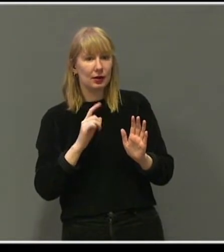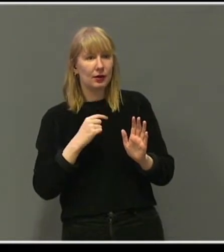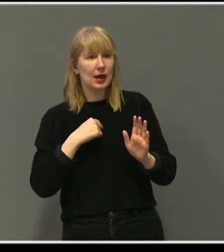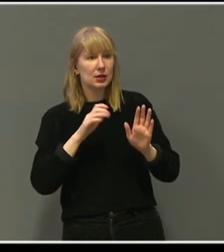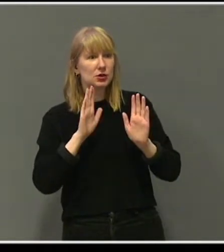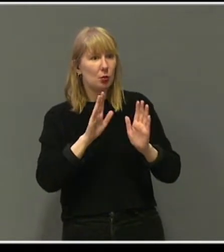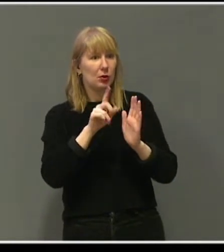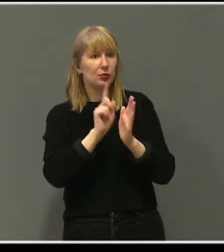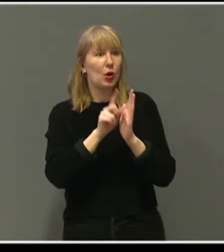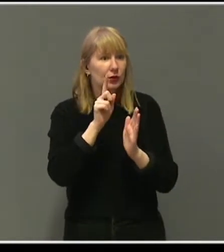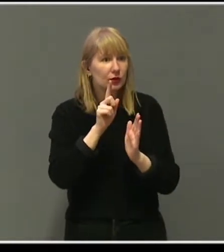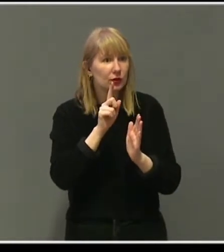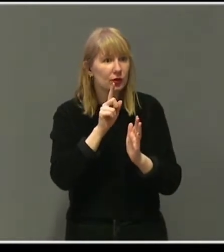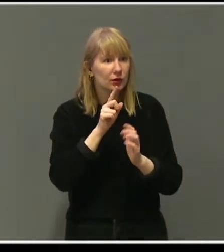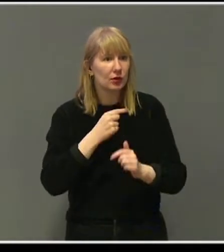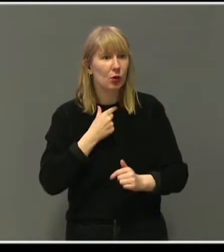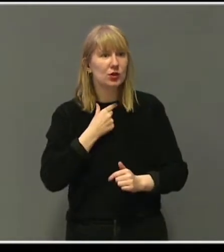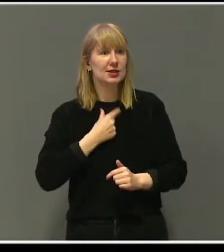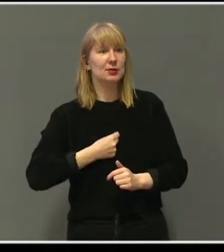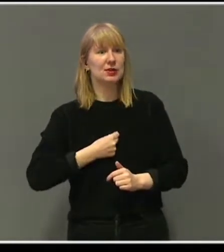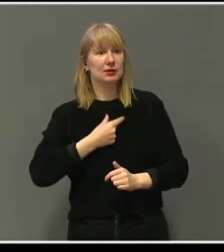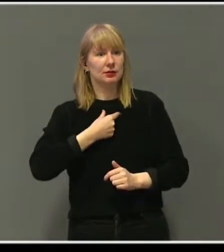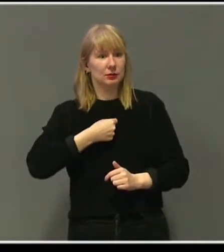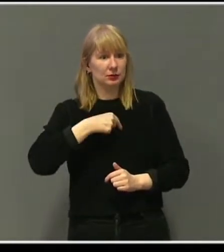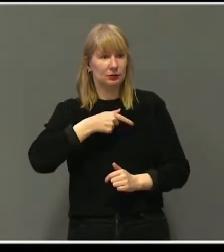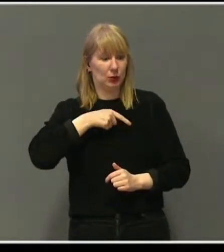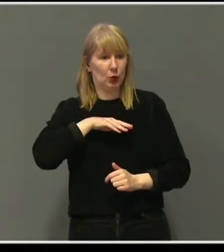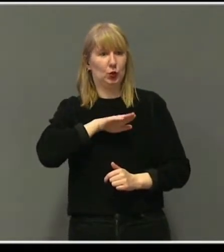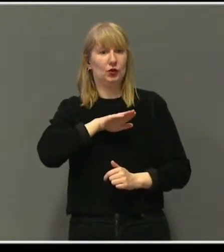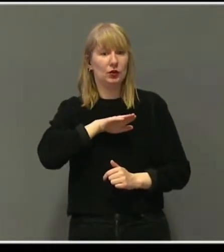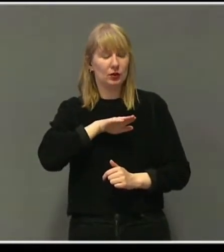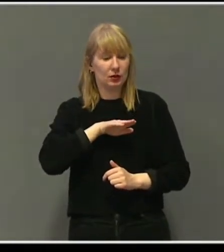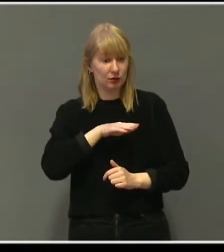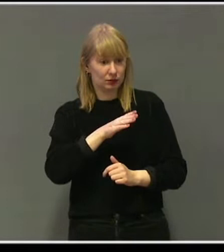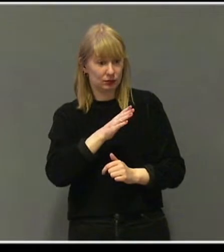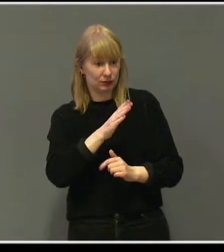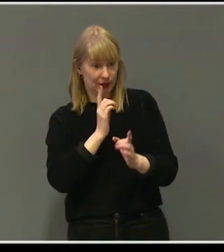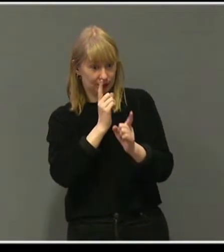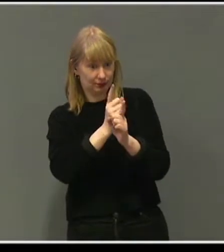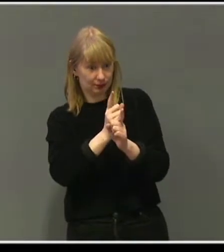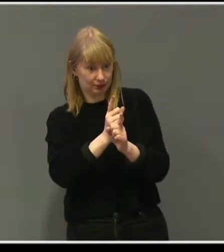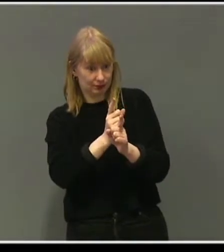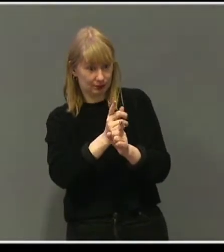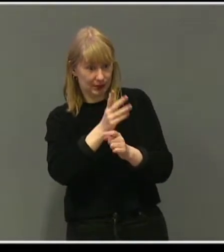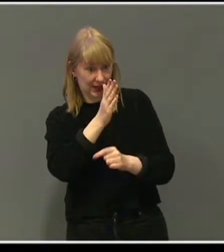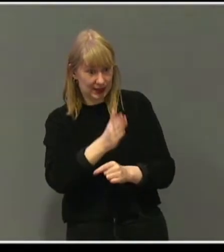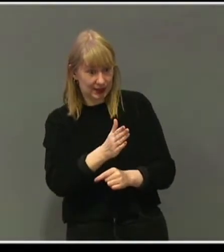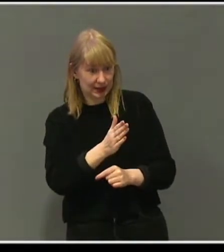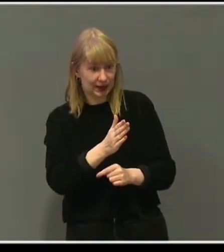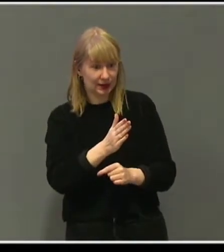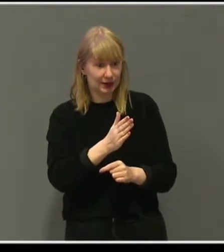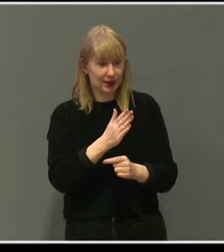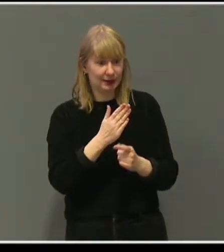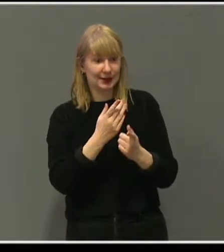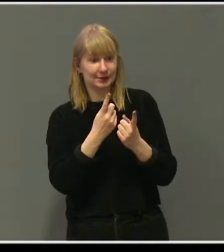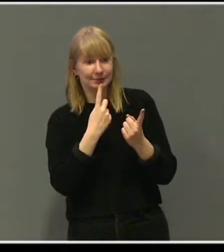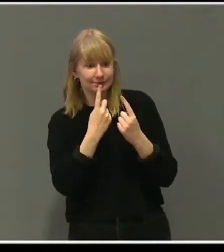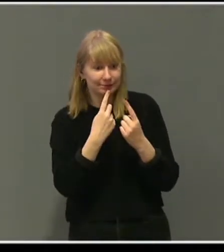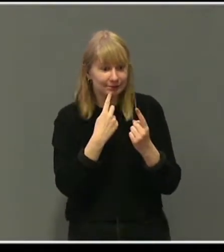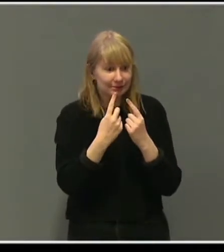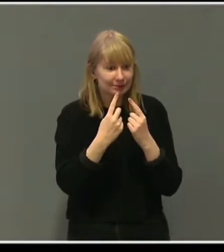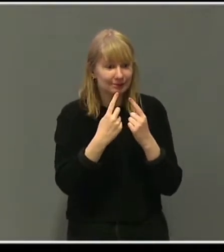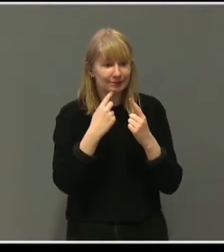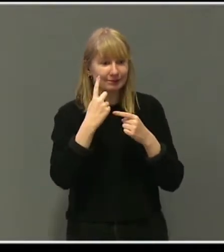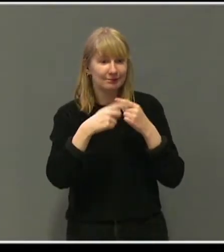stoppet så brått at slipset sto rett ut. Vi hilste, kom i famlende snakk, og